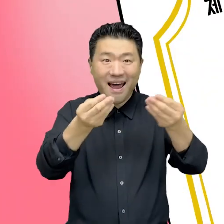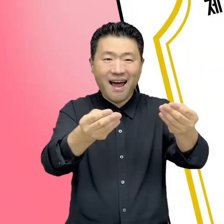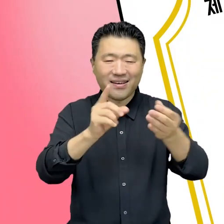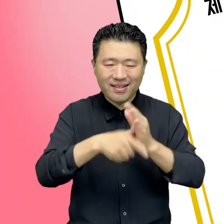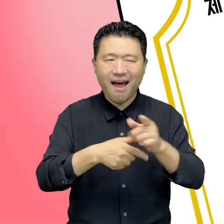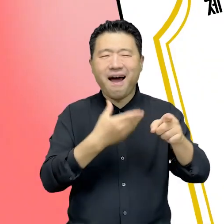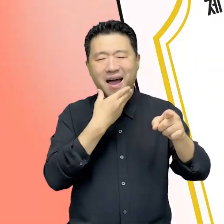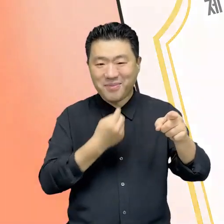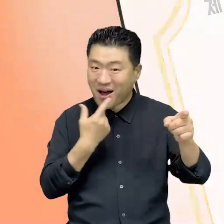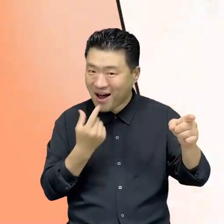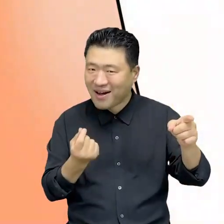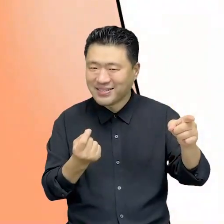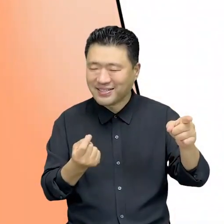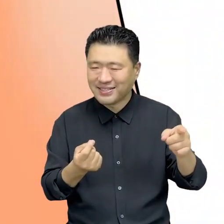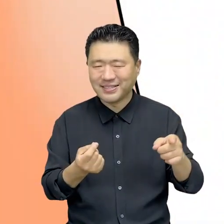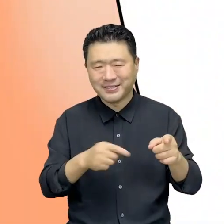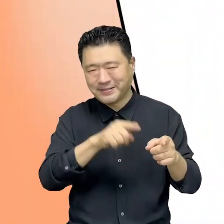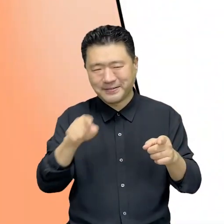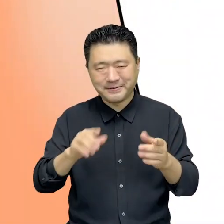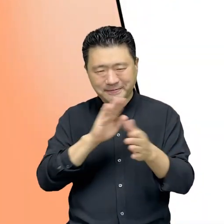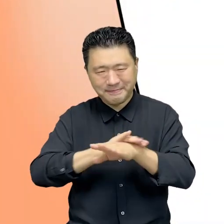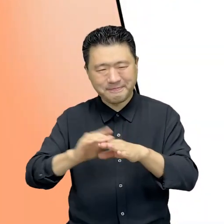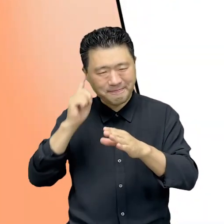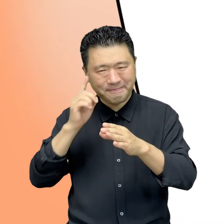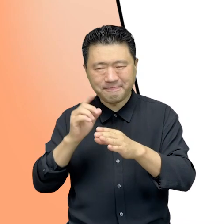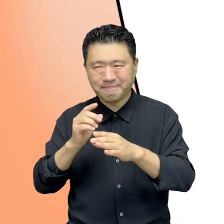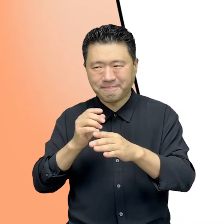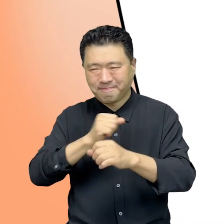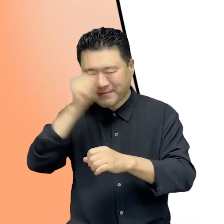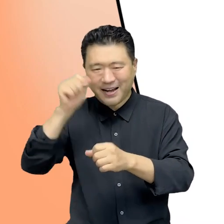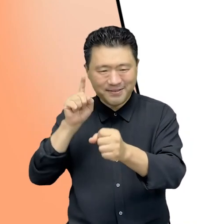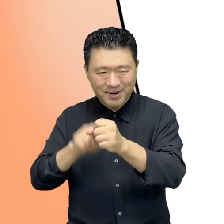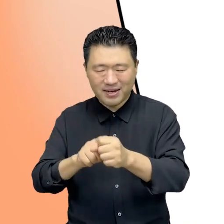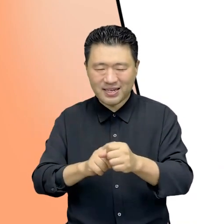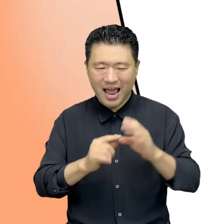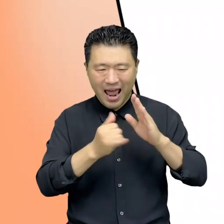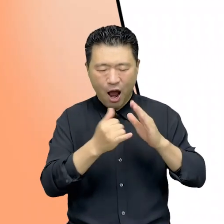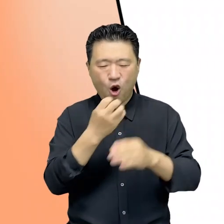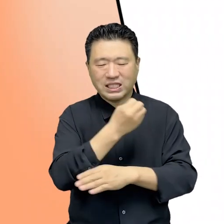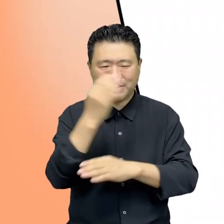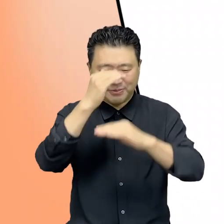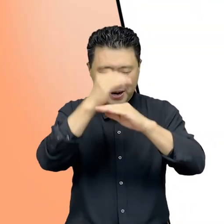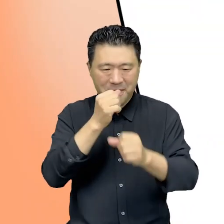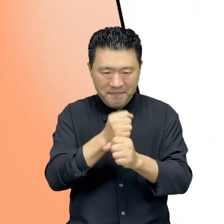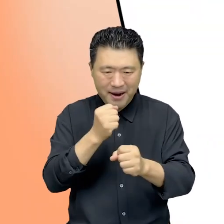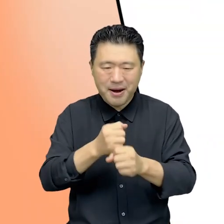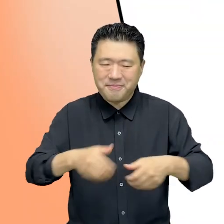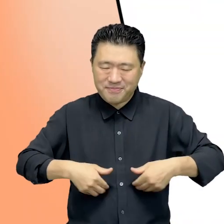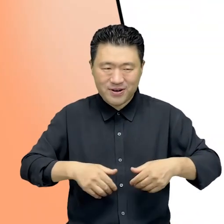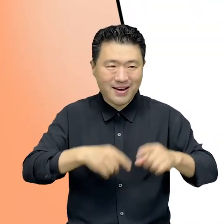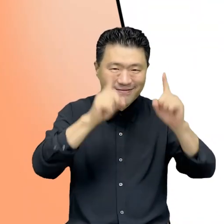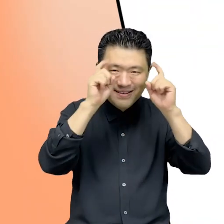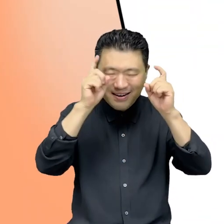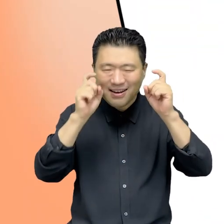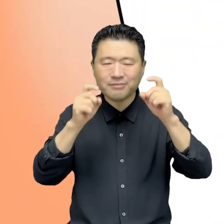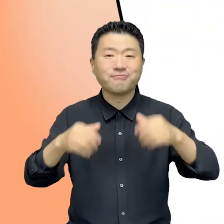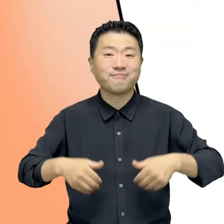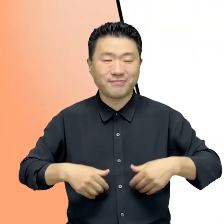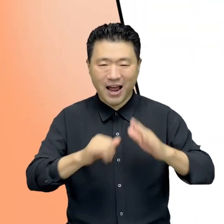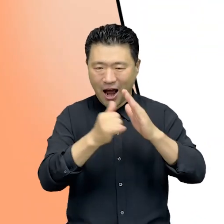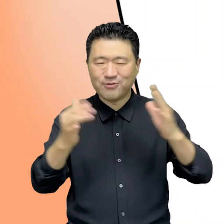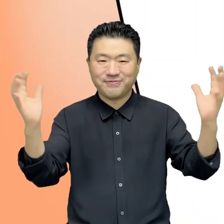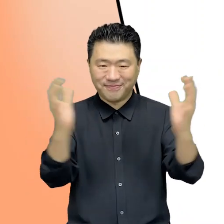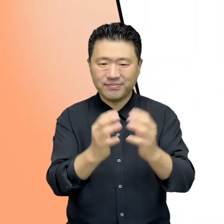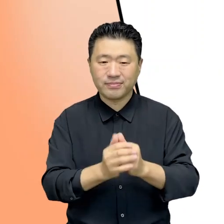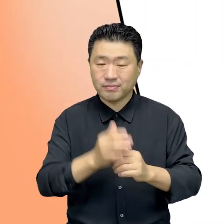지민은 이번 가정 수행평가 입상을 위해 가족신문 만들기에 필요한 가족사진을 찍는다.